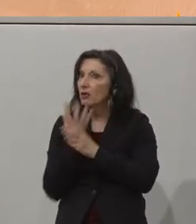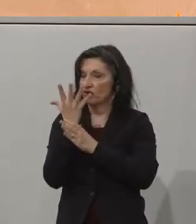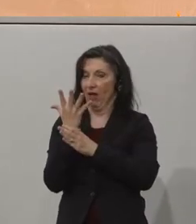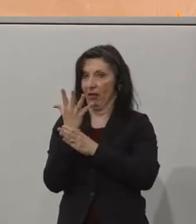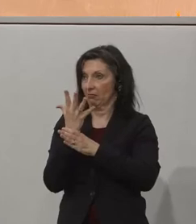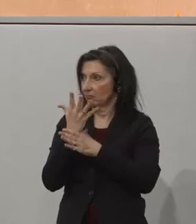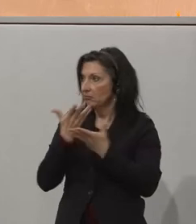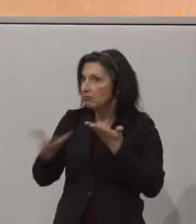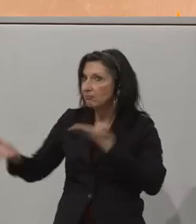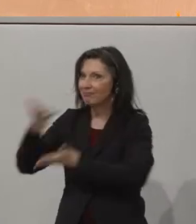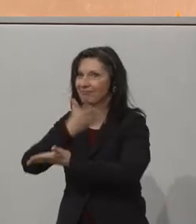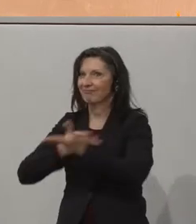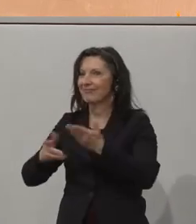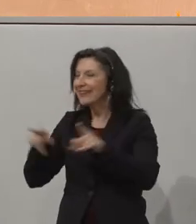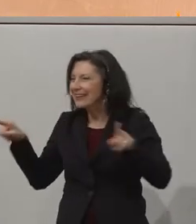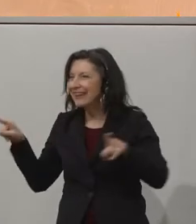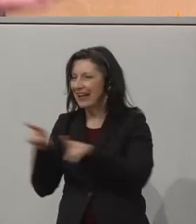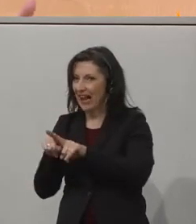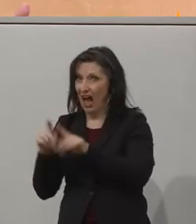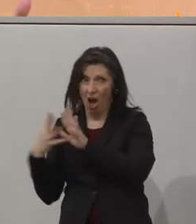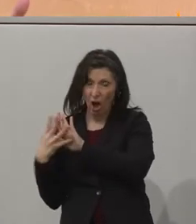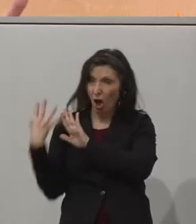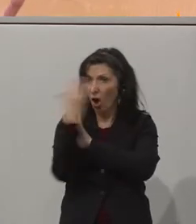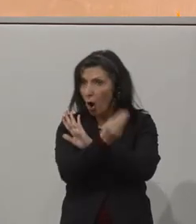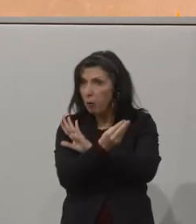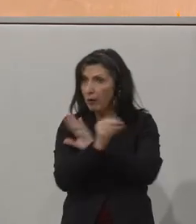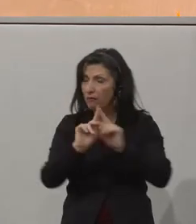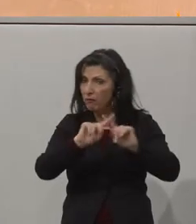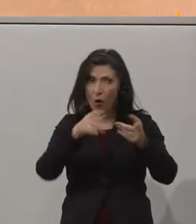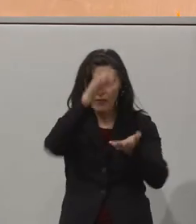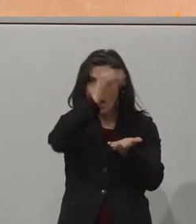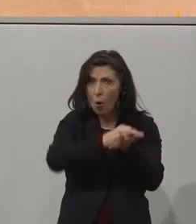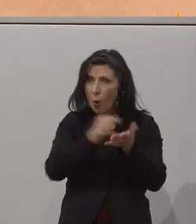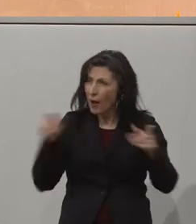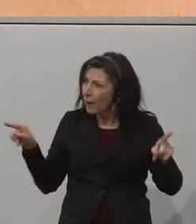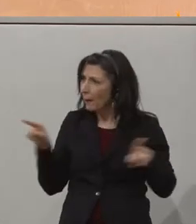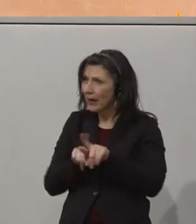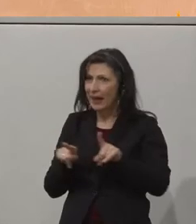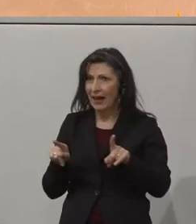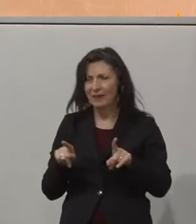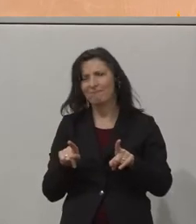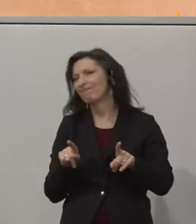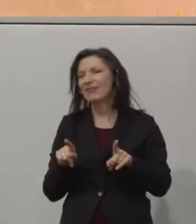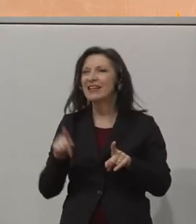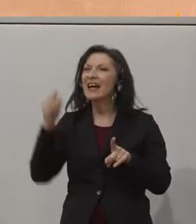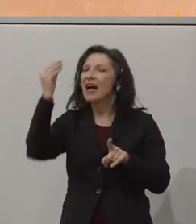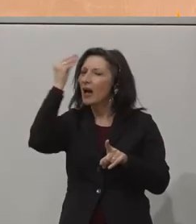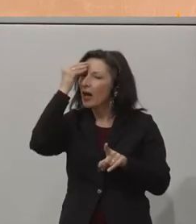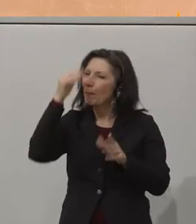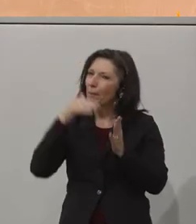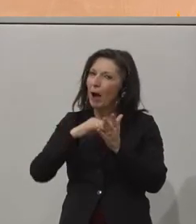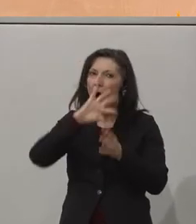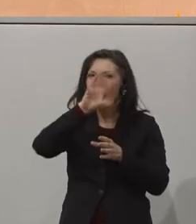die Dinge nicht eins zu eins kopieren und an einem anderen Ort gleich umzusetzen. Ich denke, es braucht diesen regionalen